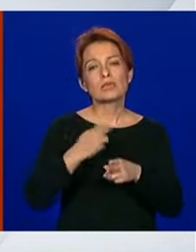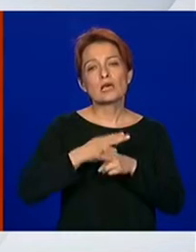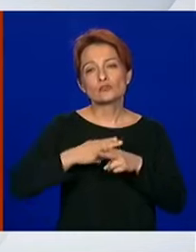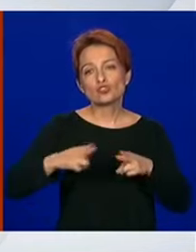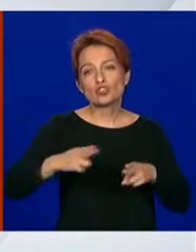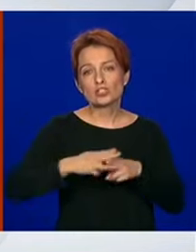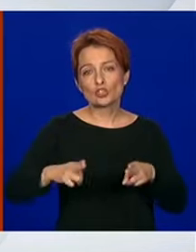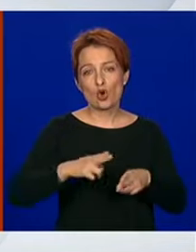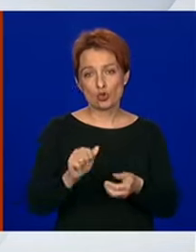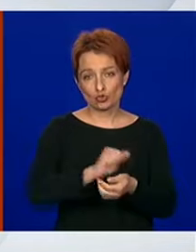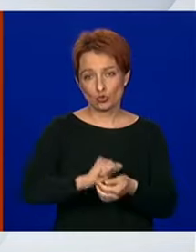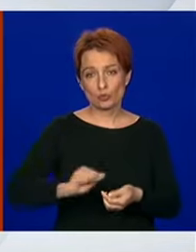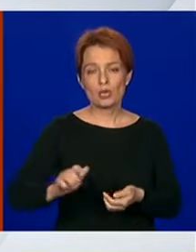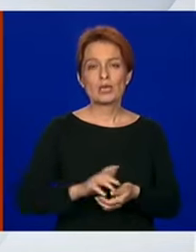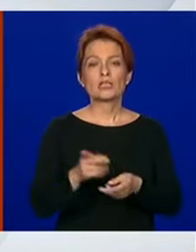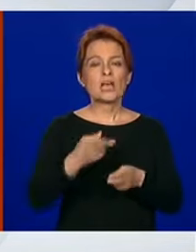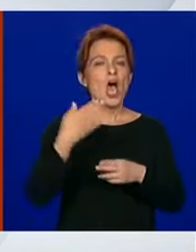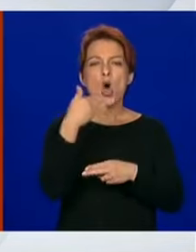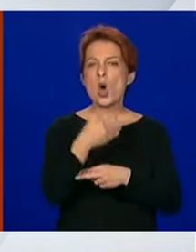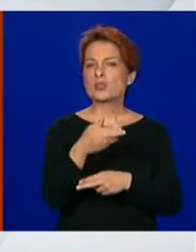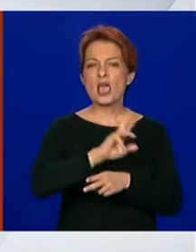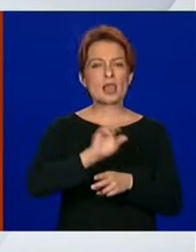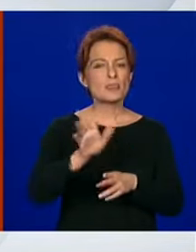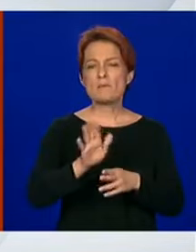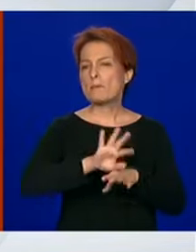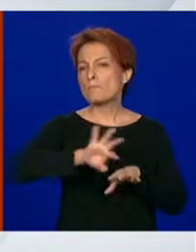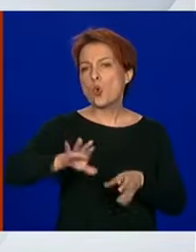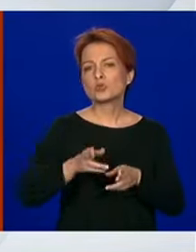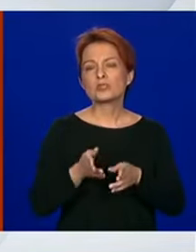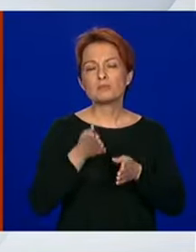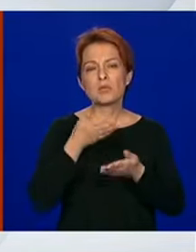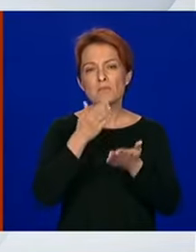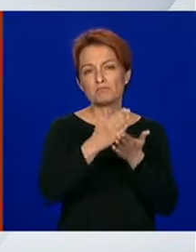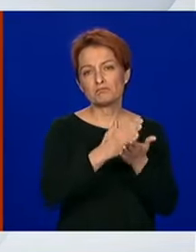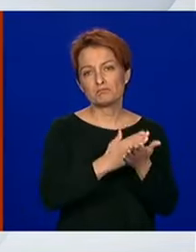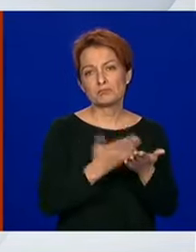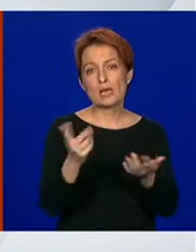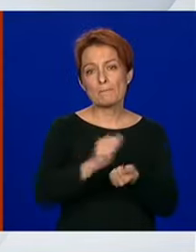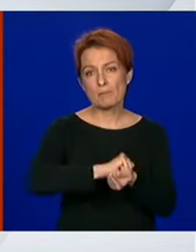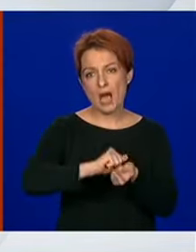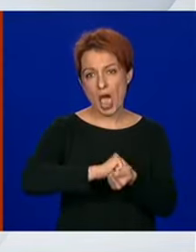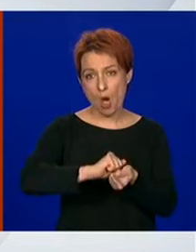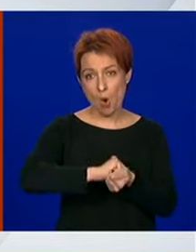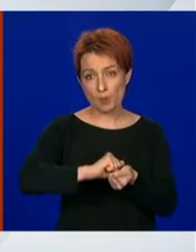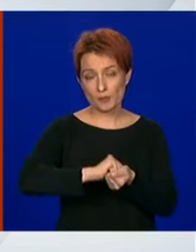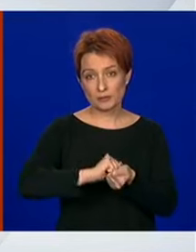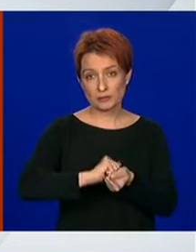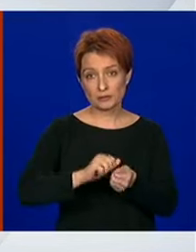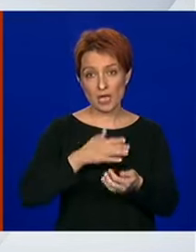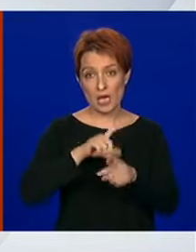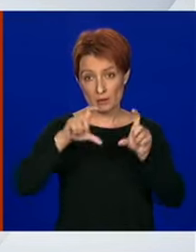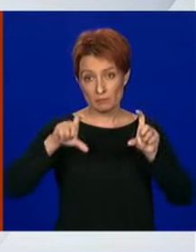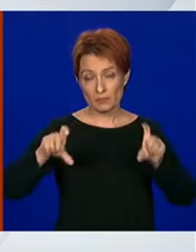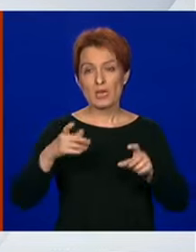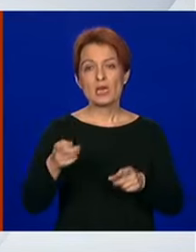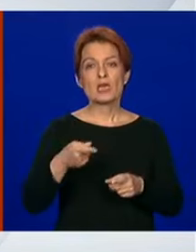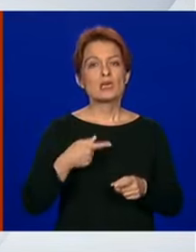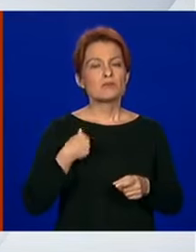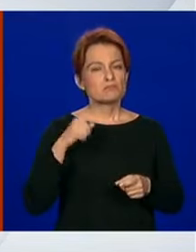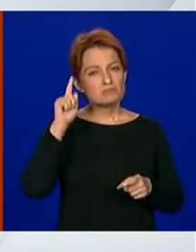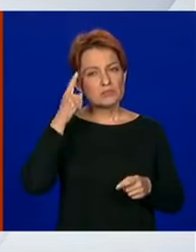za hotele nema posebnih uputa za praonice rublja, ali smatramo da to nije ukoliko se